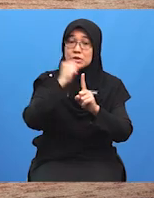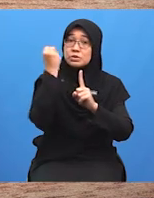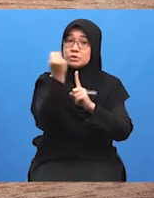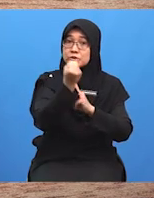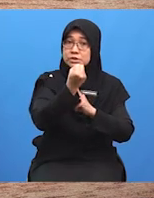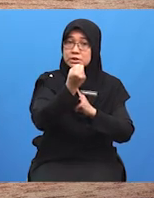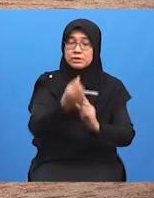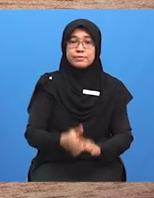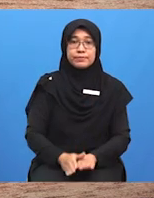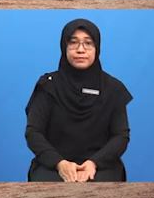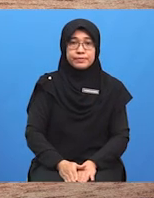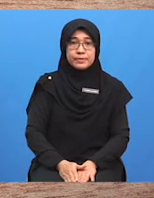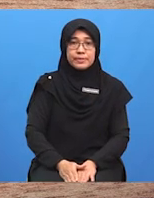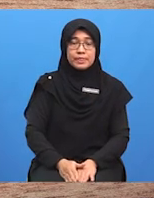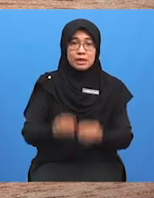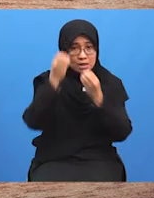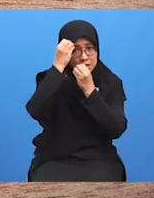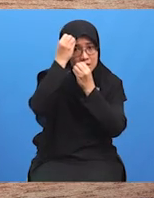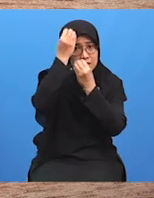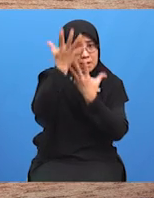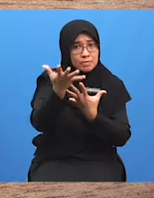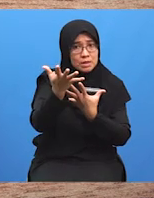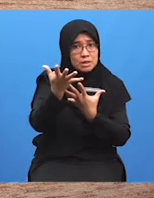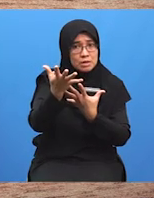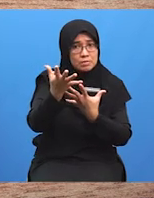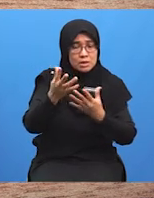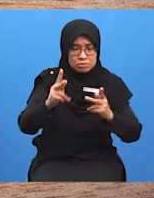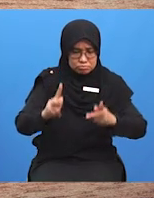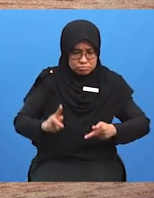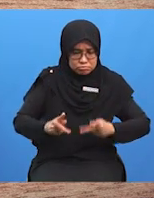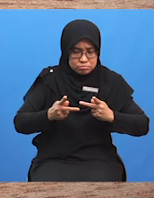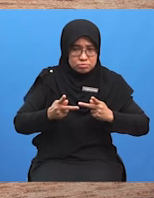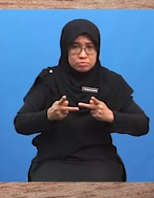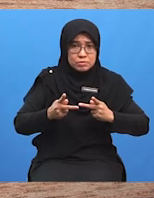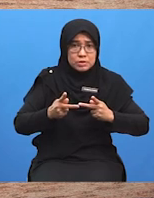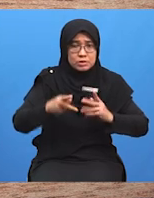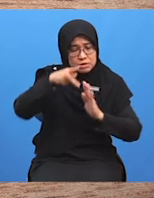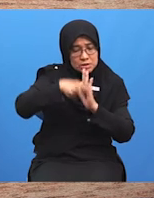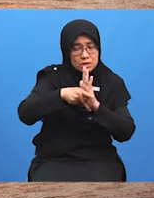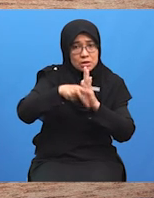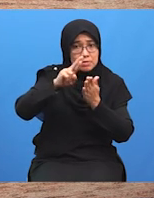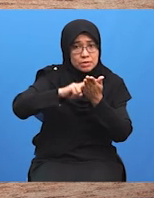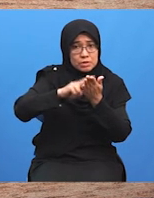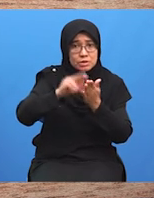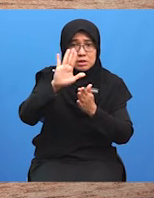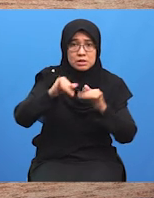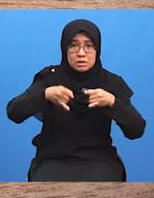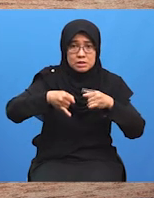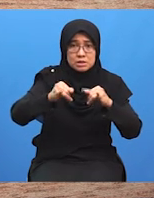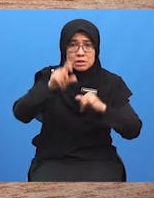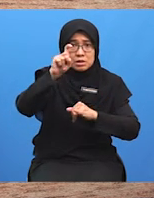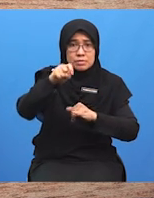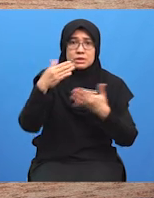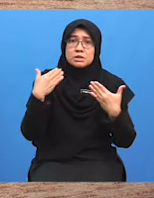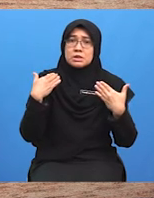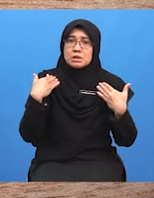Elemen maklumat menggambarkan kandungan perundingan yang dijalankan Ia haruslah mengandungi